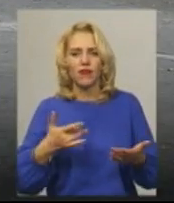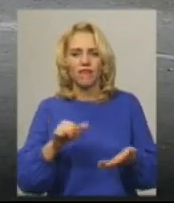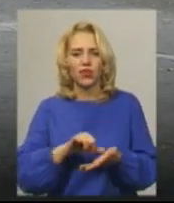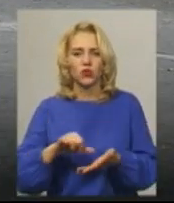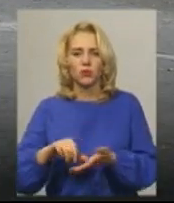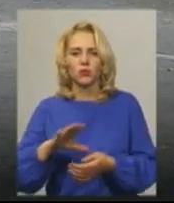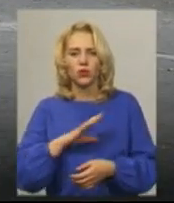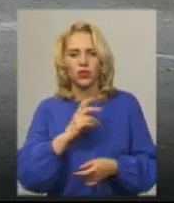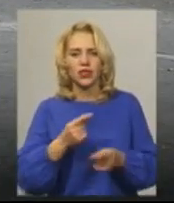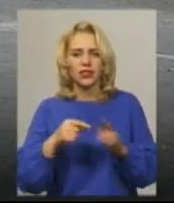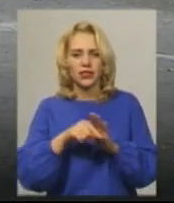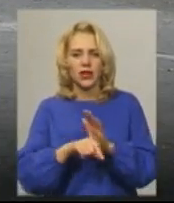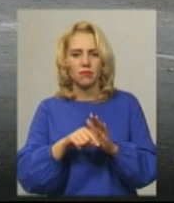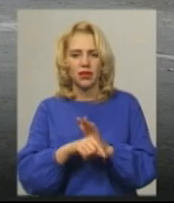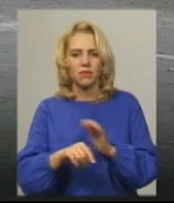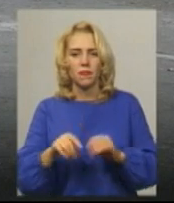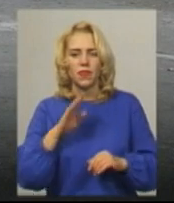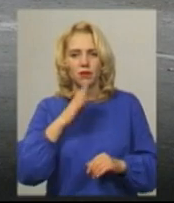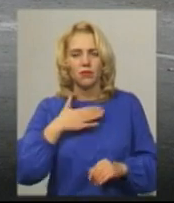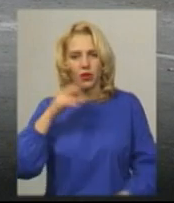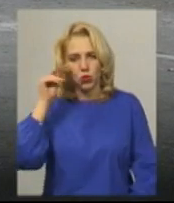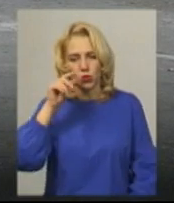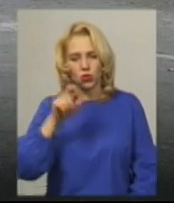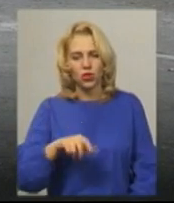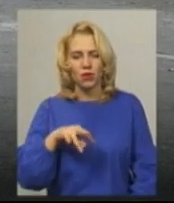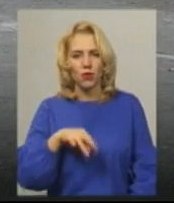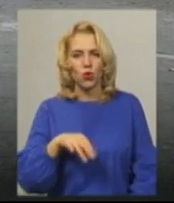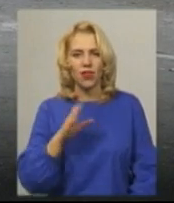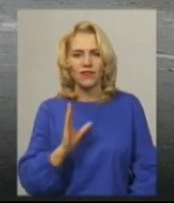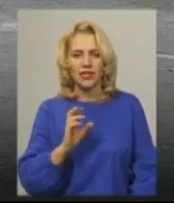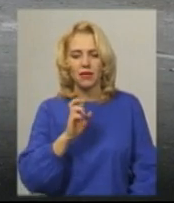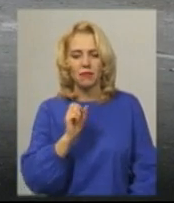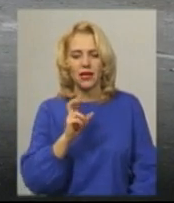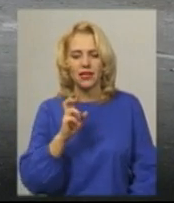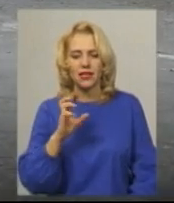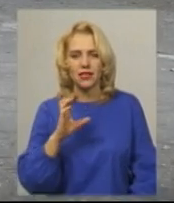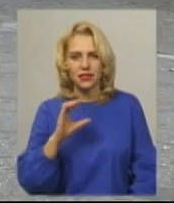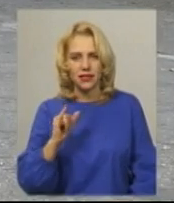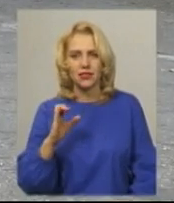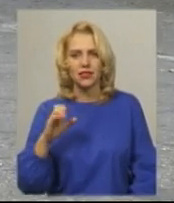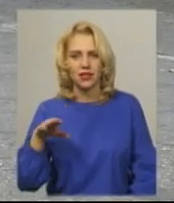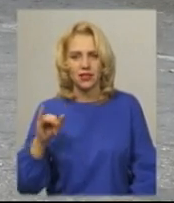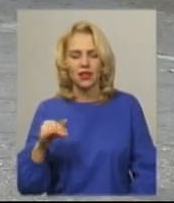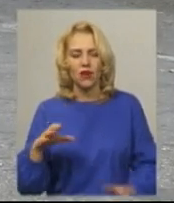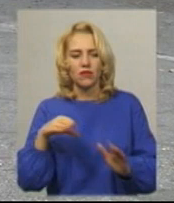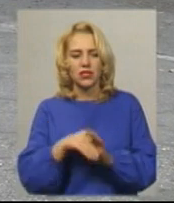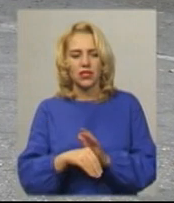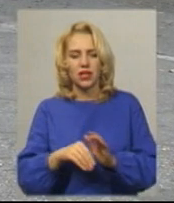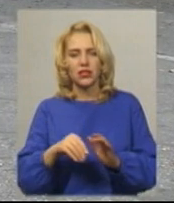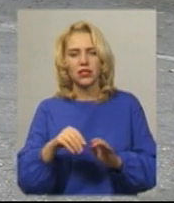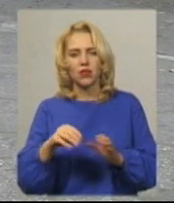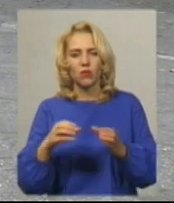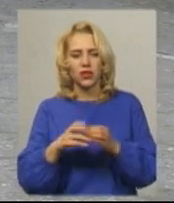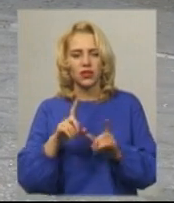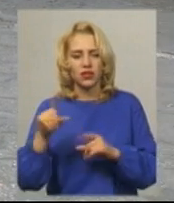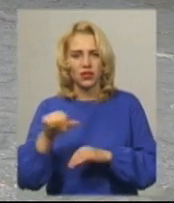саме мій учень Микола Васильович Басістий у складі команди їздив за кордон. Це саме в